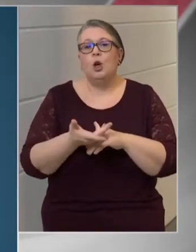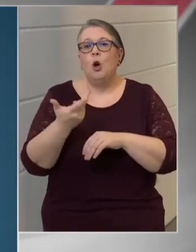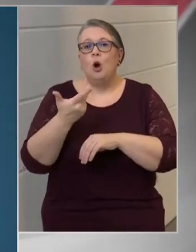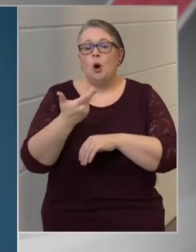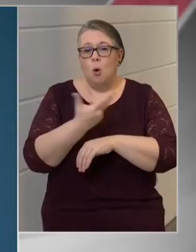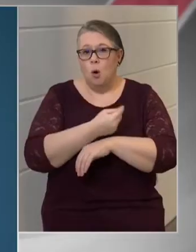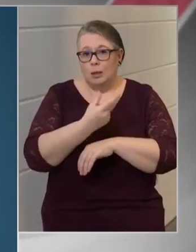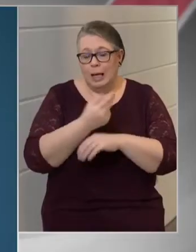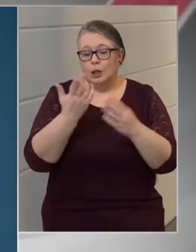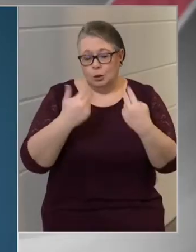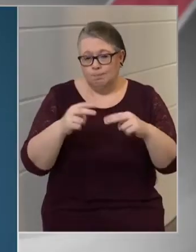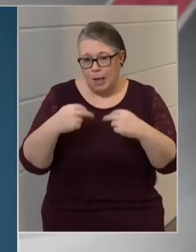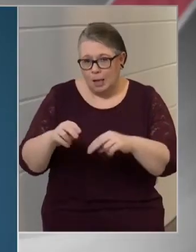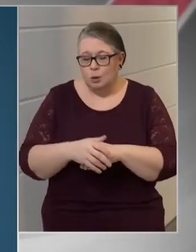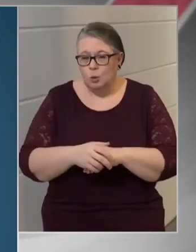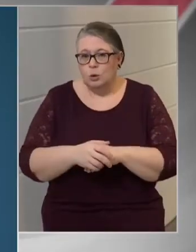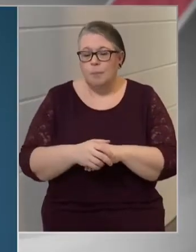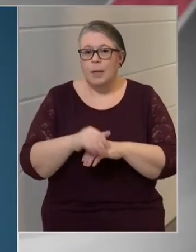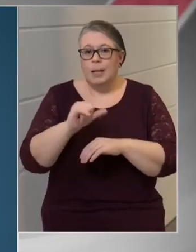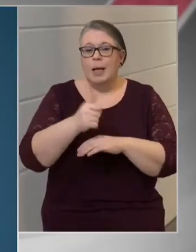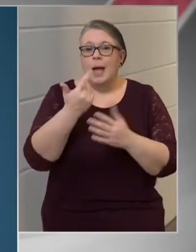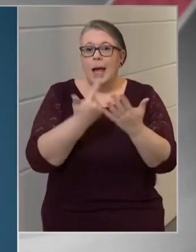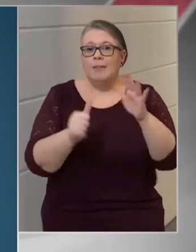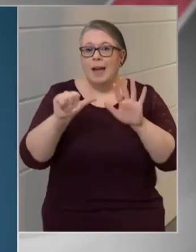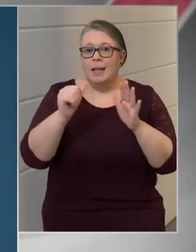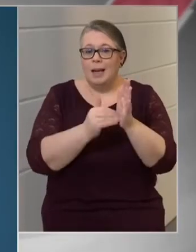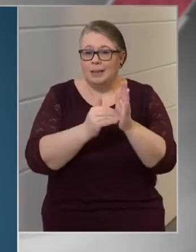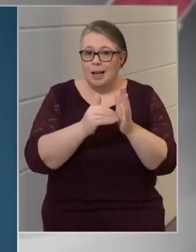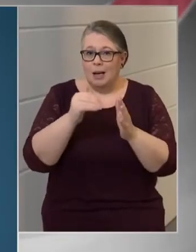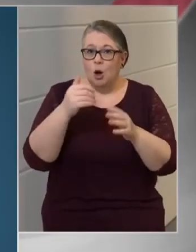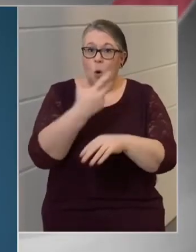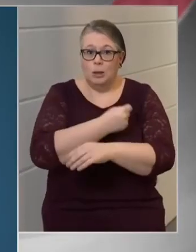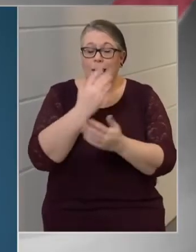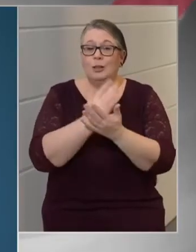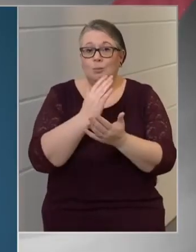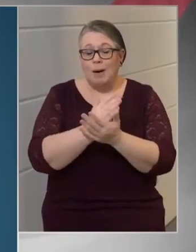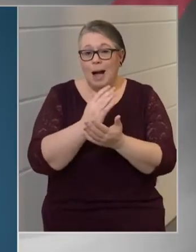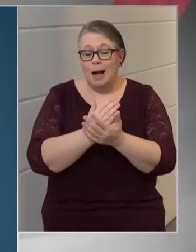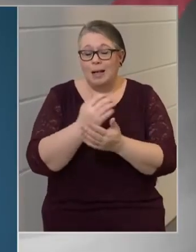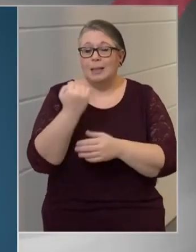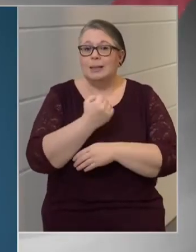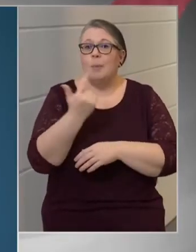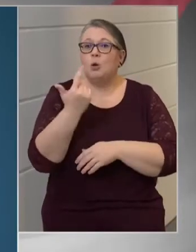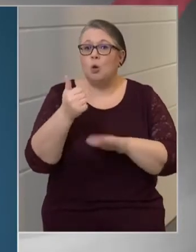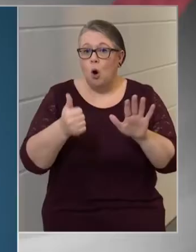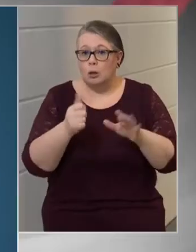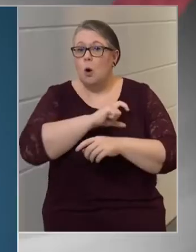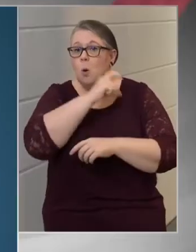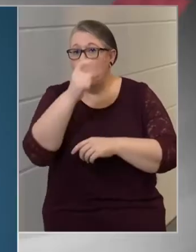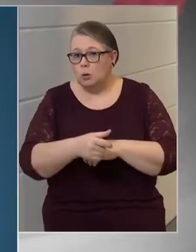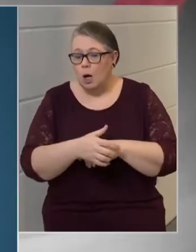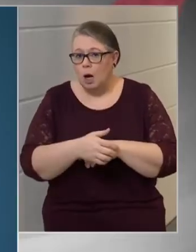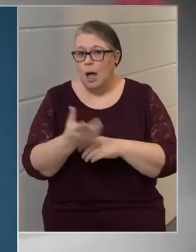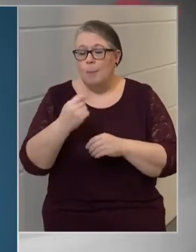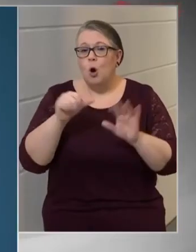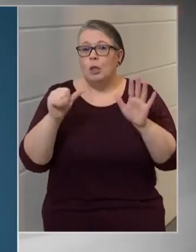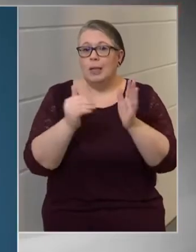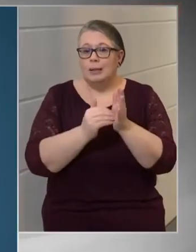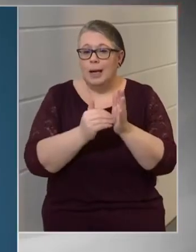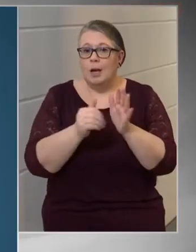kampány zajlott. Eddig 71 ezer oltás került beadásra december 26-a óta, ebből